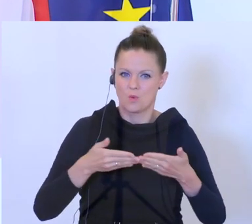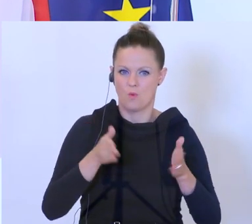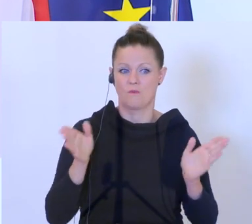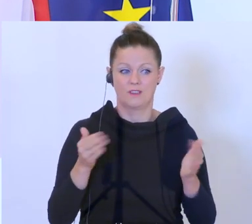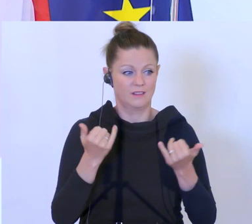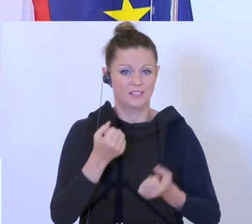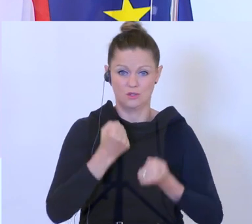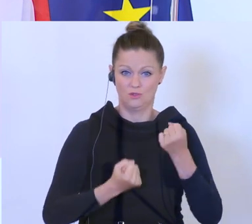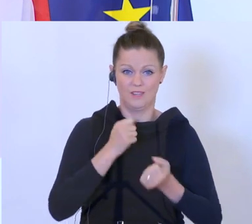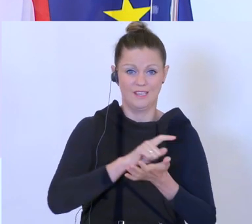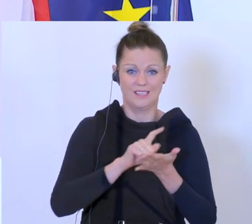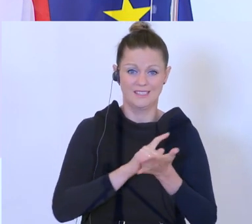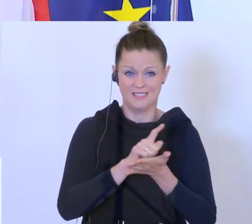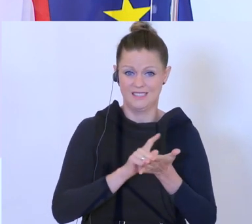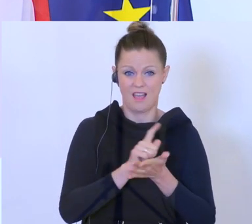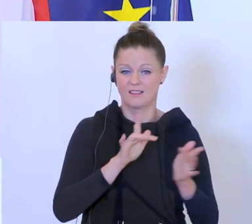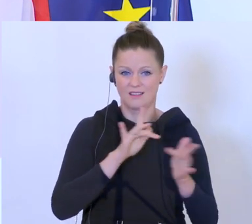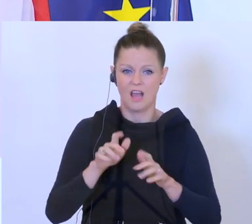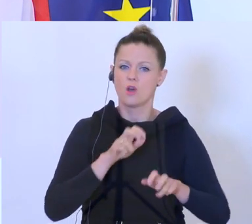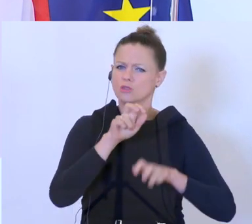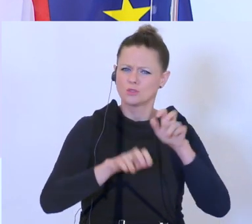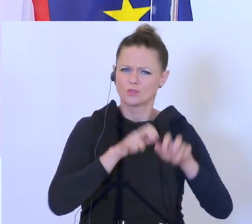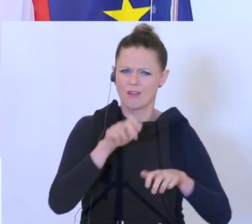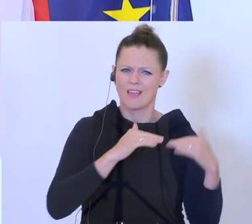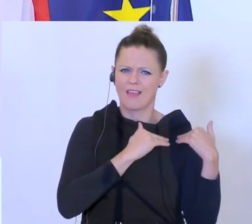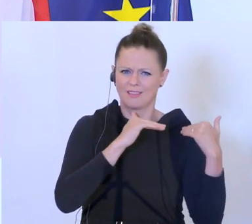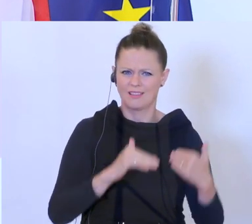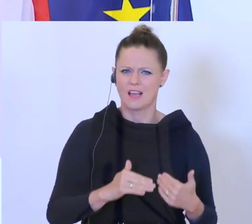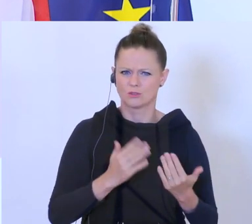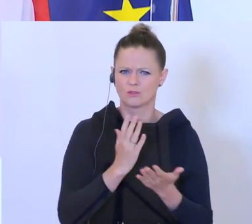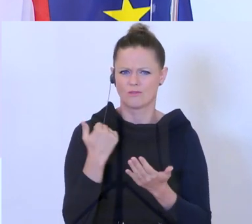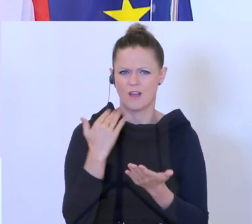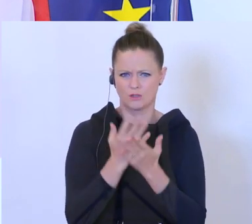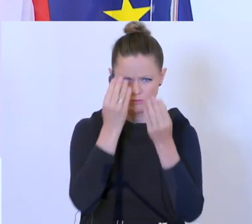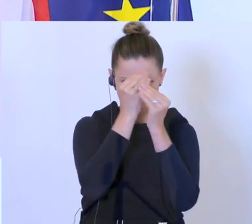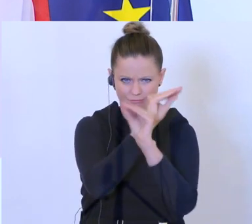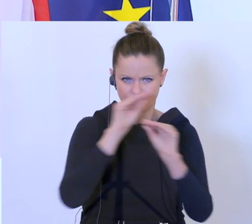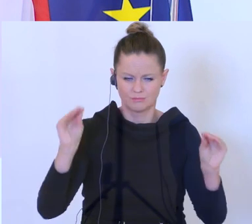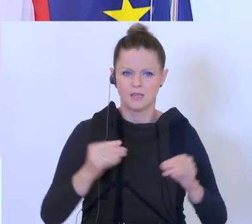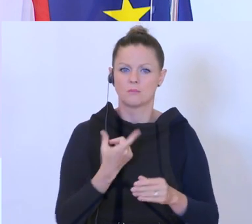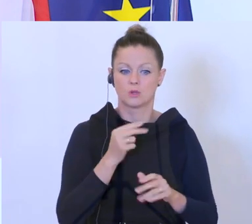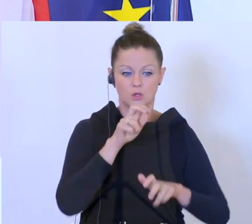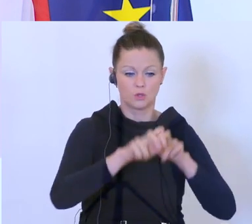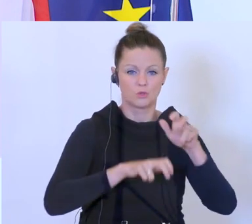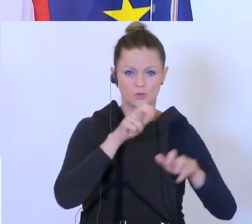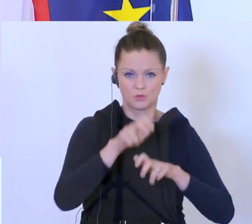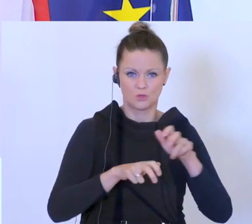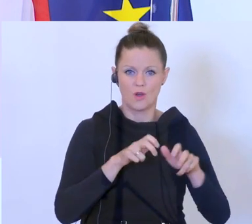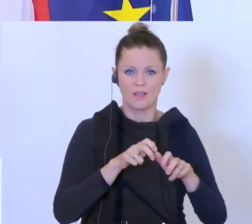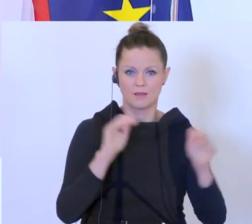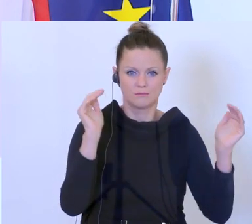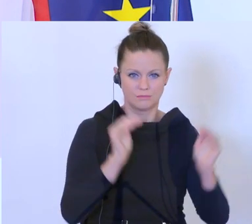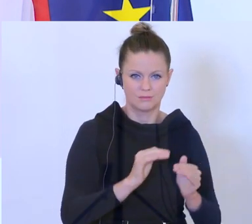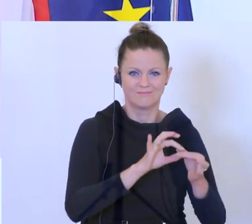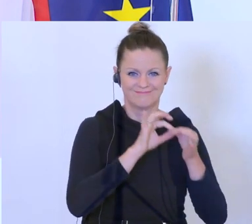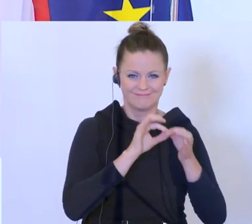wir eben massive steuerliche Vergünstigungen definiert haben. Das geht von der Senkung der Steuer auf nicht-alkoholische Getränke